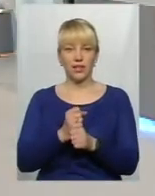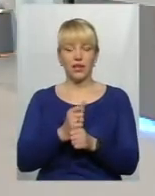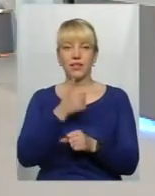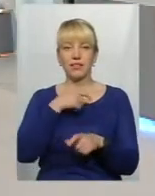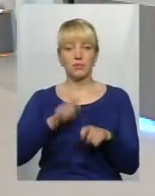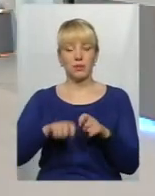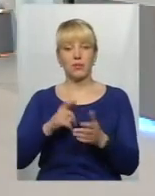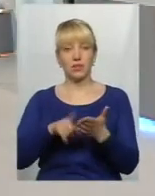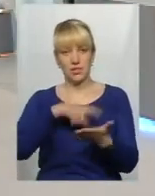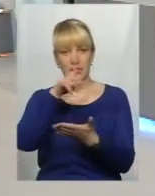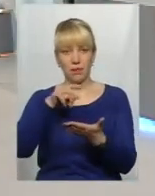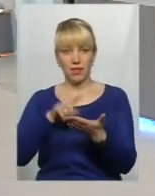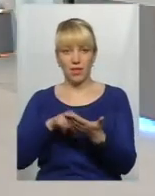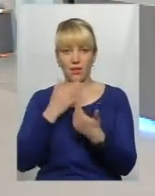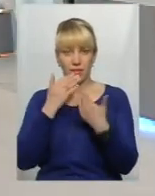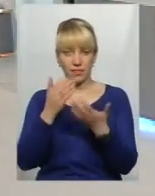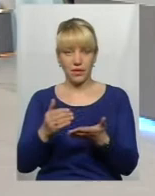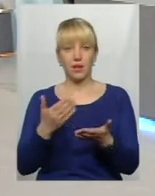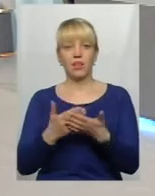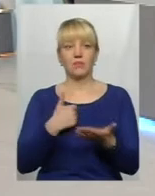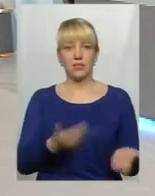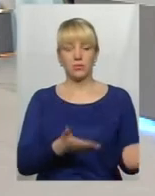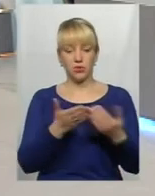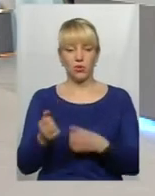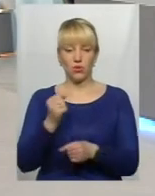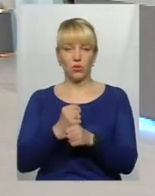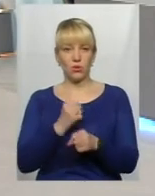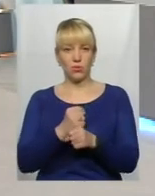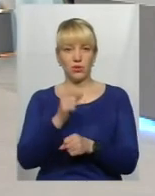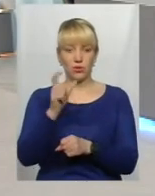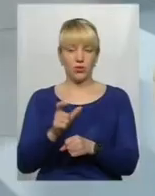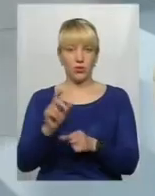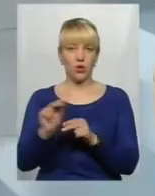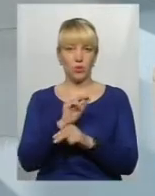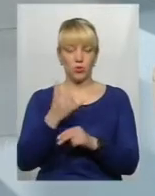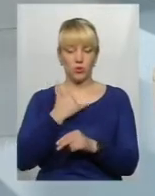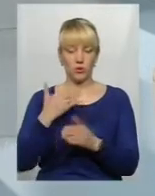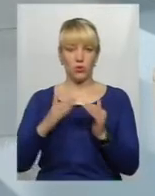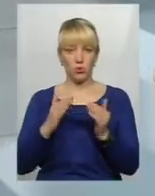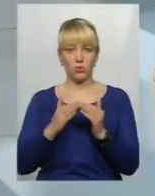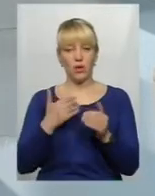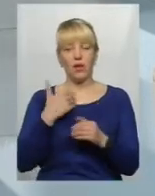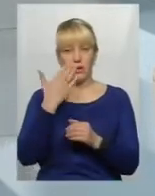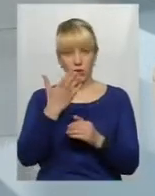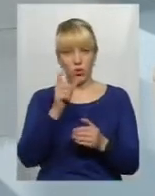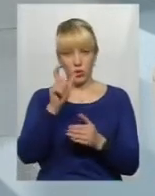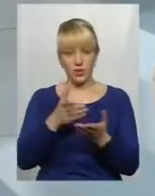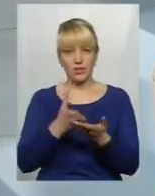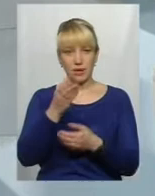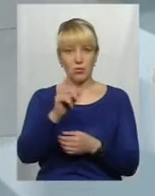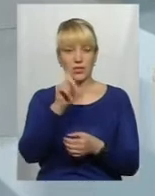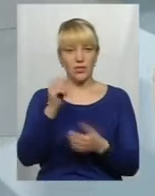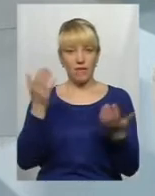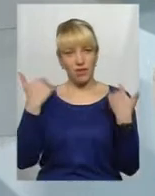Запитання. От ви запросили людину ремонт у себе вдома проводити. Чи їй ви заплатите за вихідний